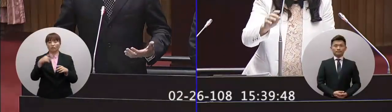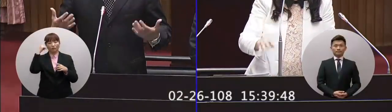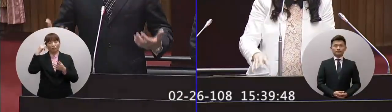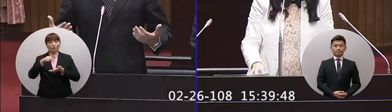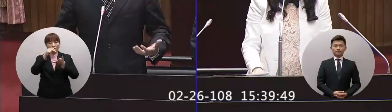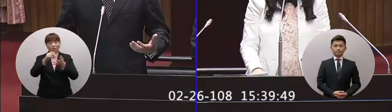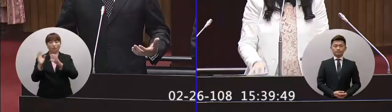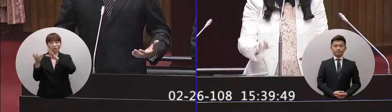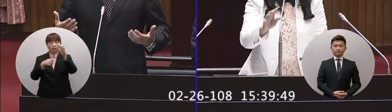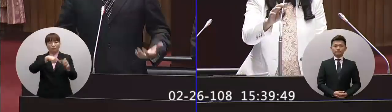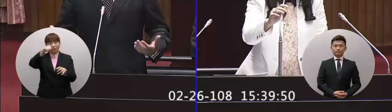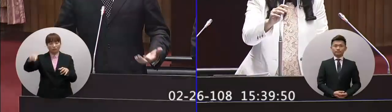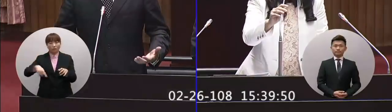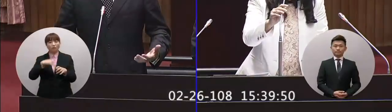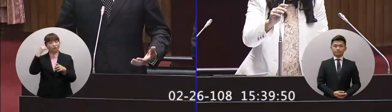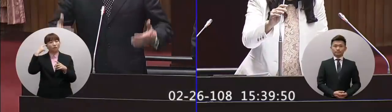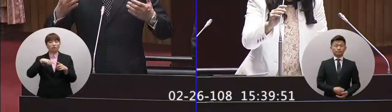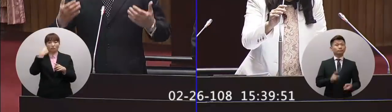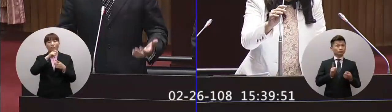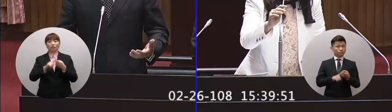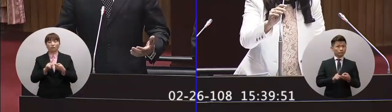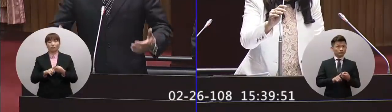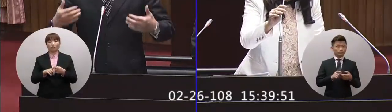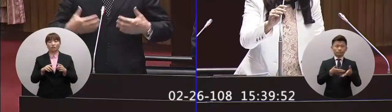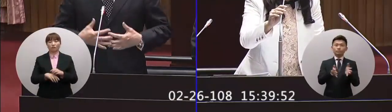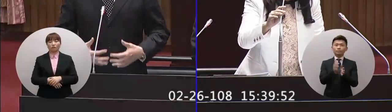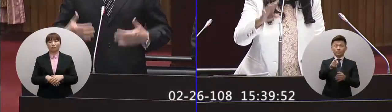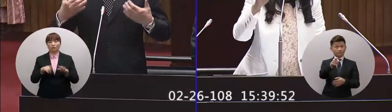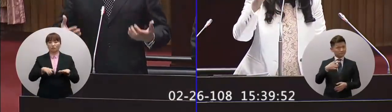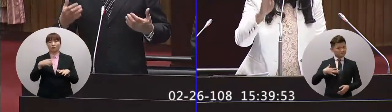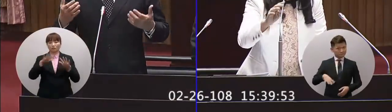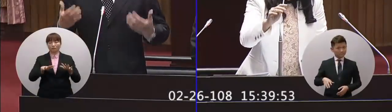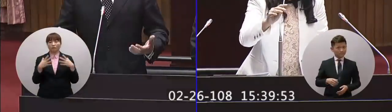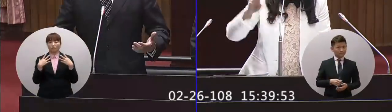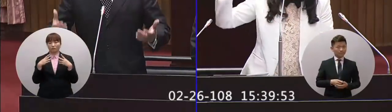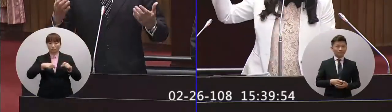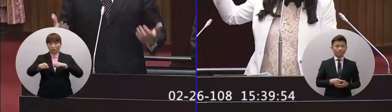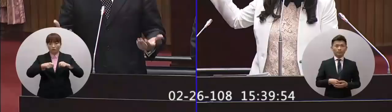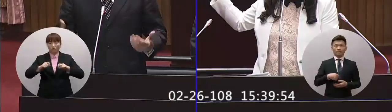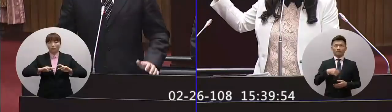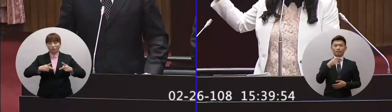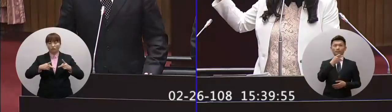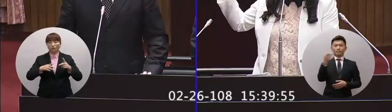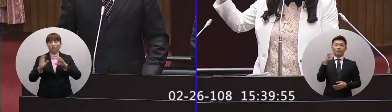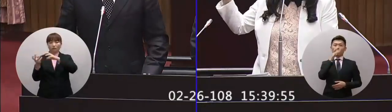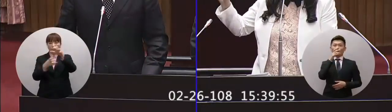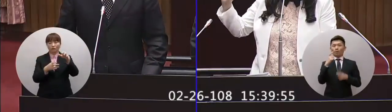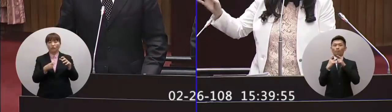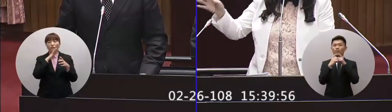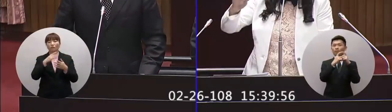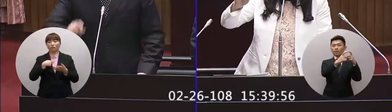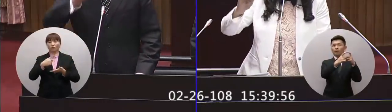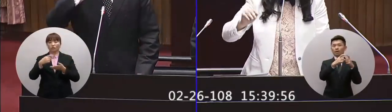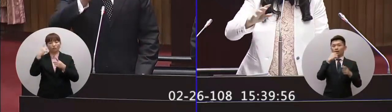反應之後在國際社會上面是受到支持的是布長你理解嗎我們現在的政策在國際社會上面是